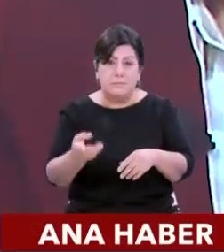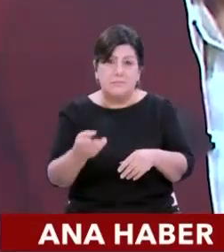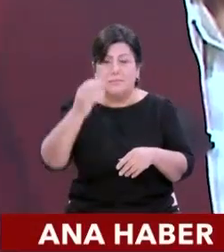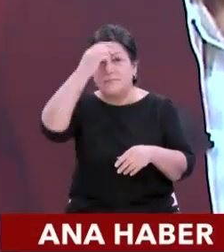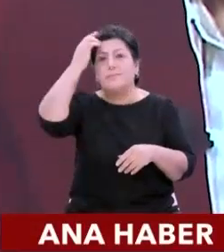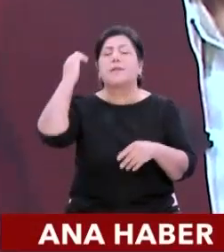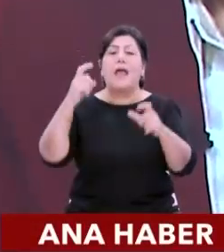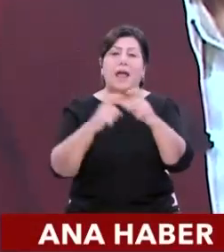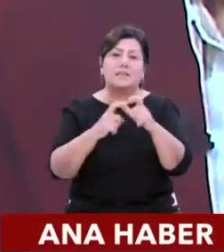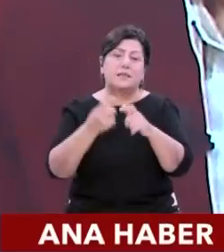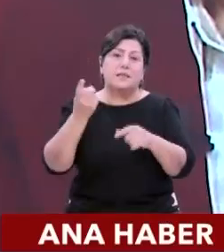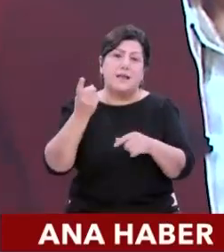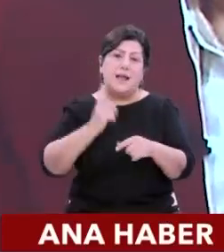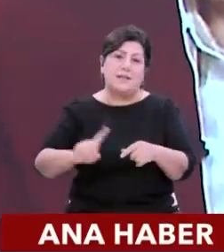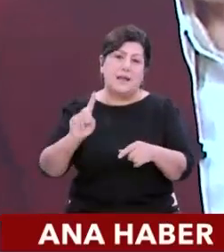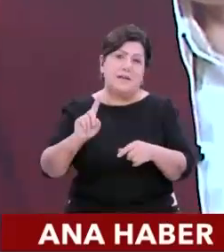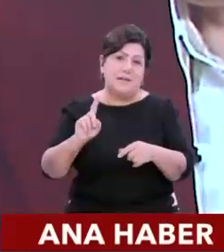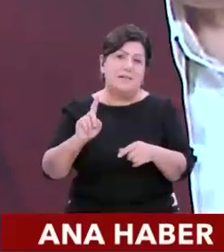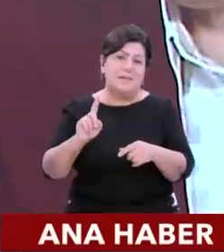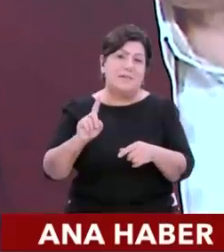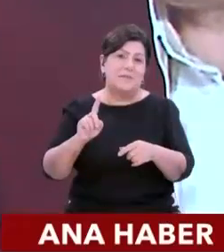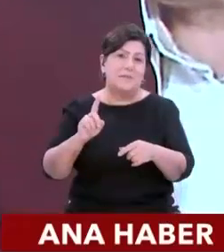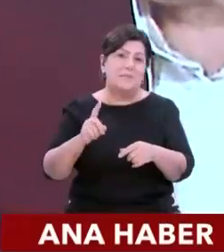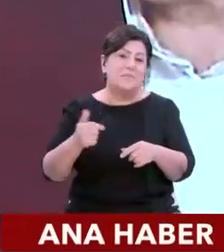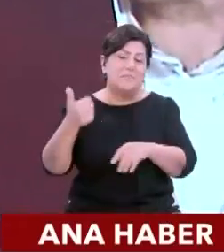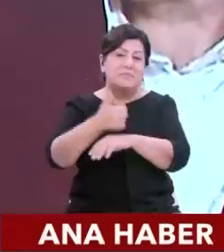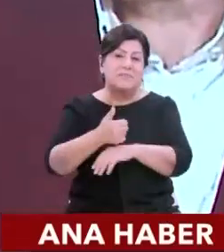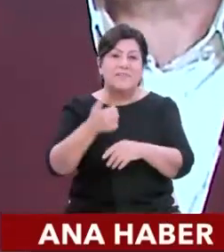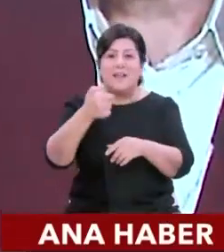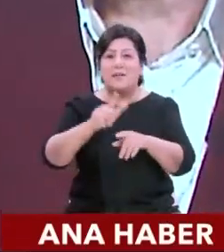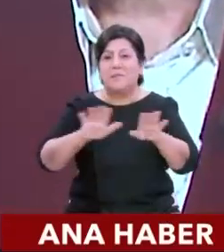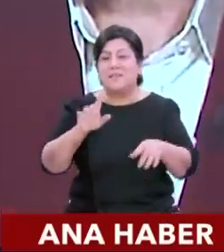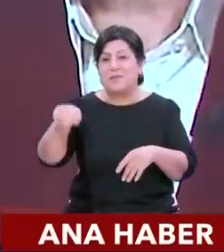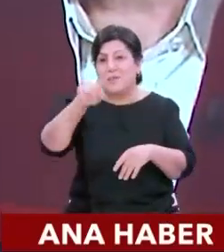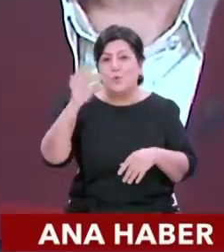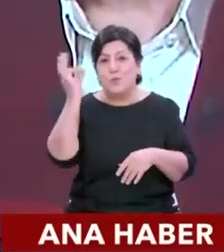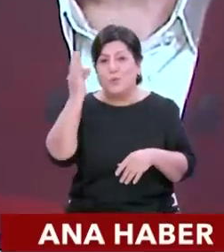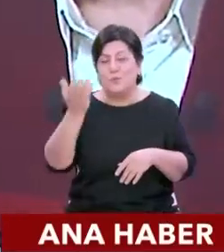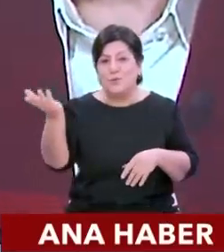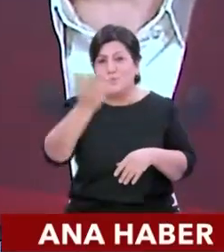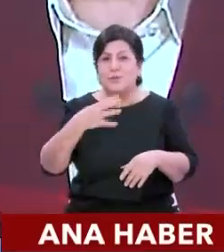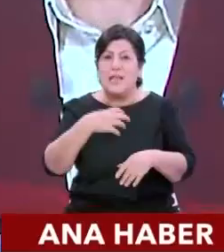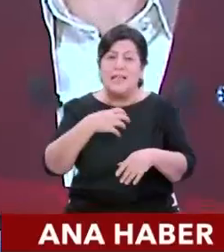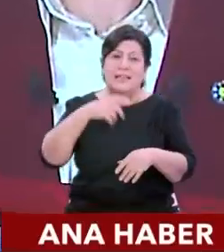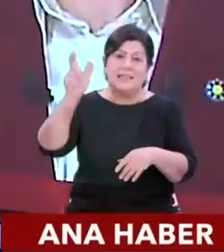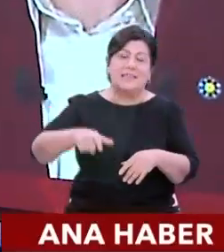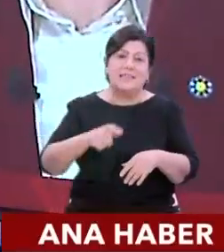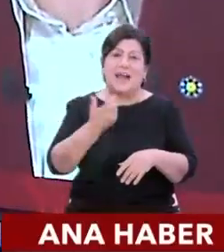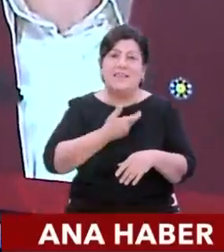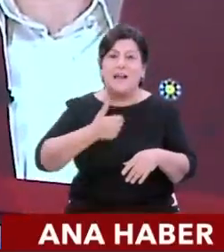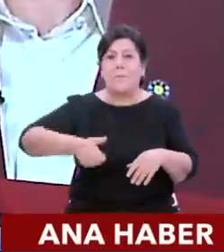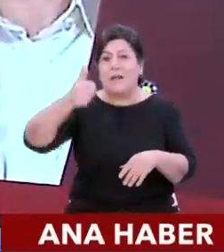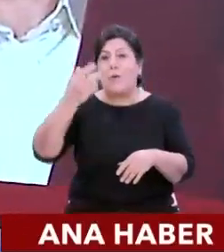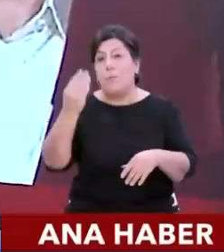Demek Ersan Şen Adalet Bakanı olmak istiyor. Ey alkılım aslında siz de zaten duymuşsunuzdur. Evet kendisi Adalet Bakanı